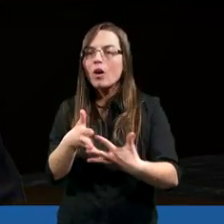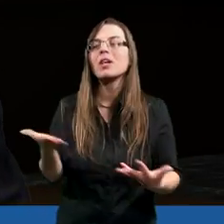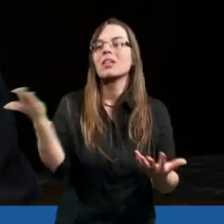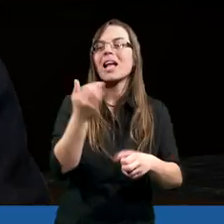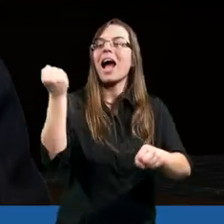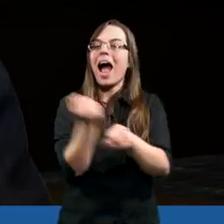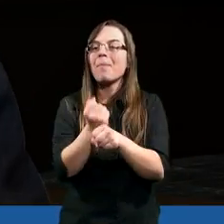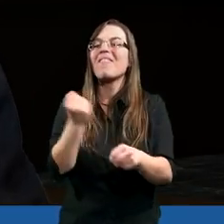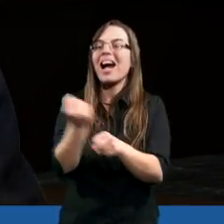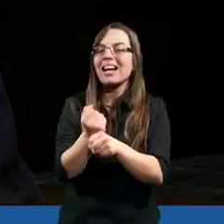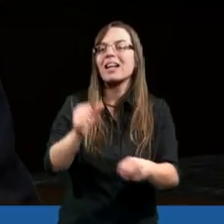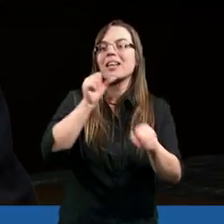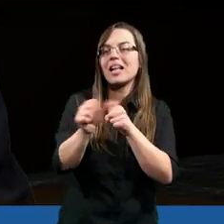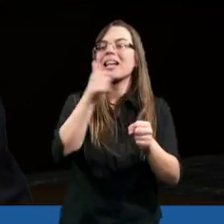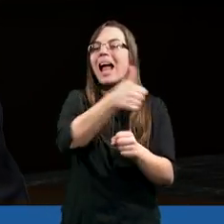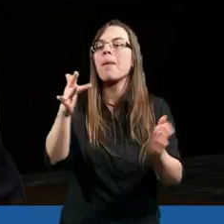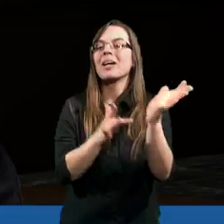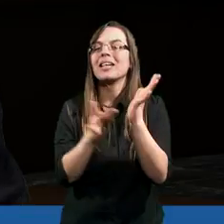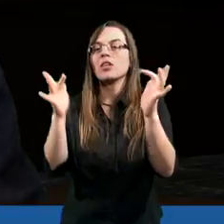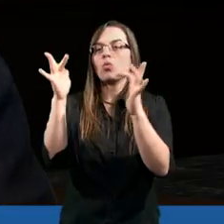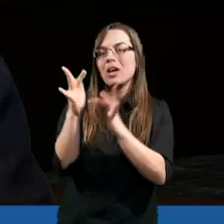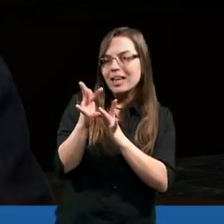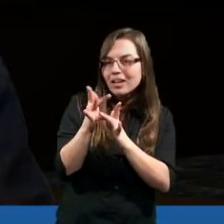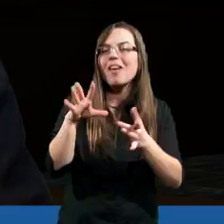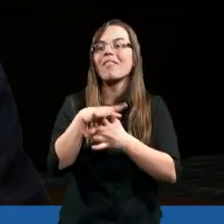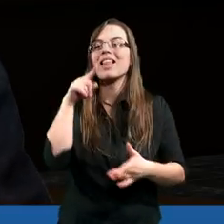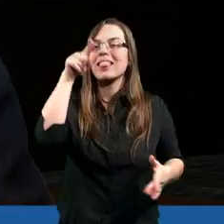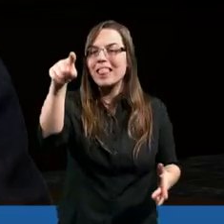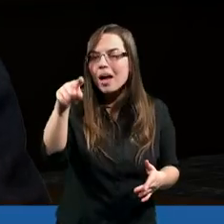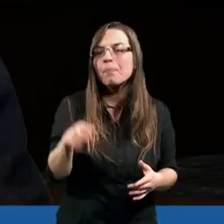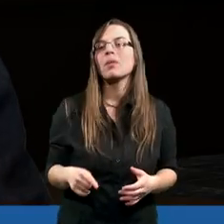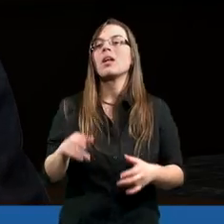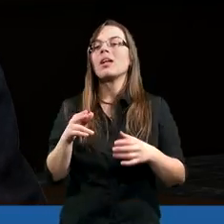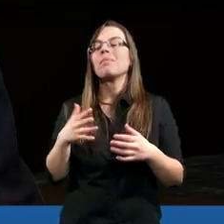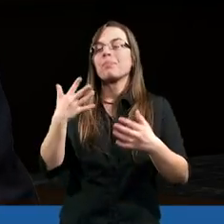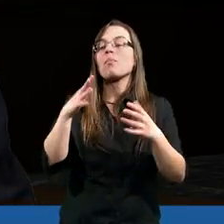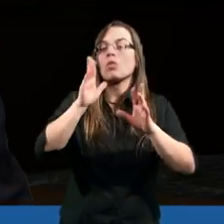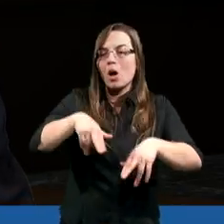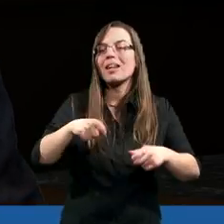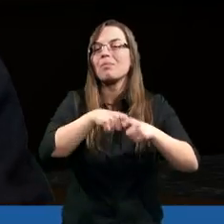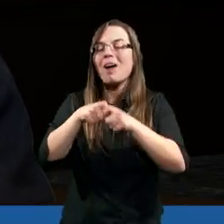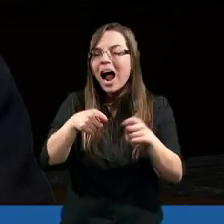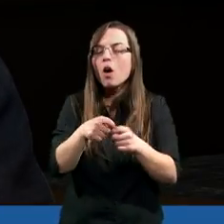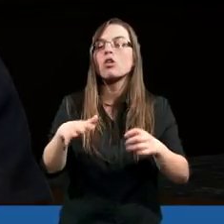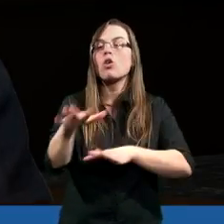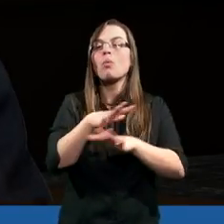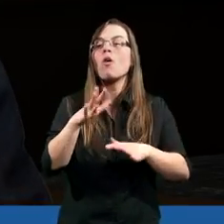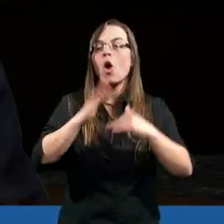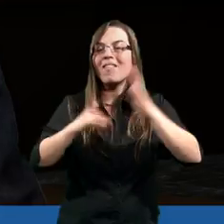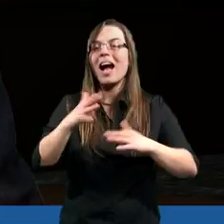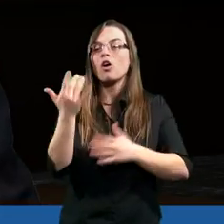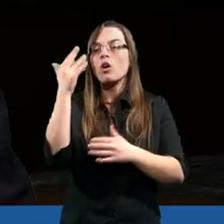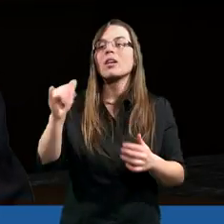gdzie kamieniem węgielnym jest sam Chrystus Jezus. W nim zespalana cała budowla rośnie